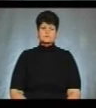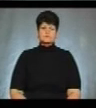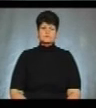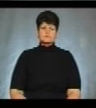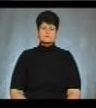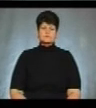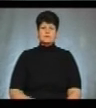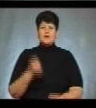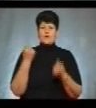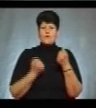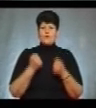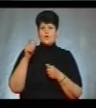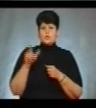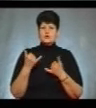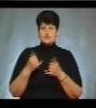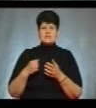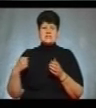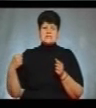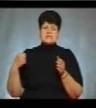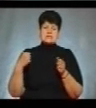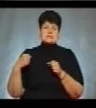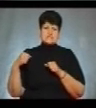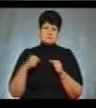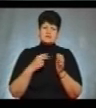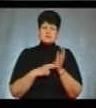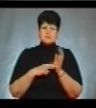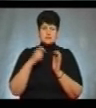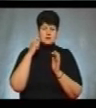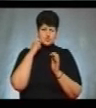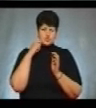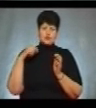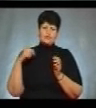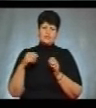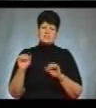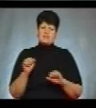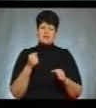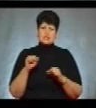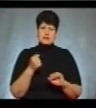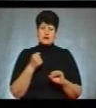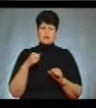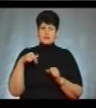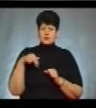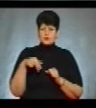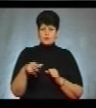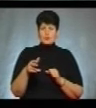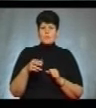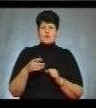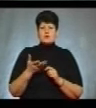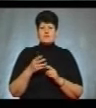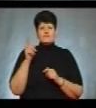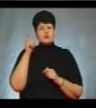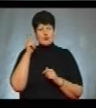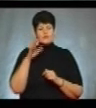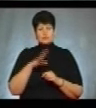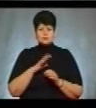Водій, який сьогодні збив 72-річного двірника на пішохідному переході в Чорткові, був Тверезий. Про це нам сьогодні